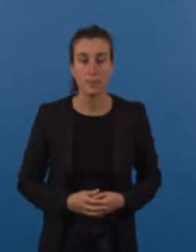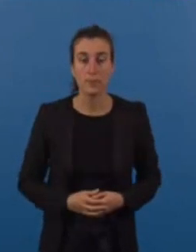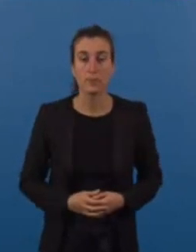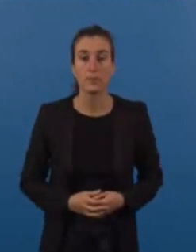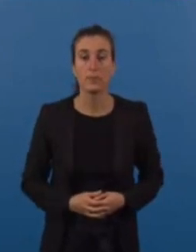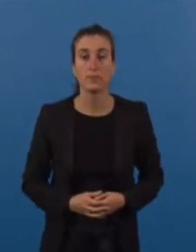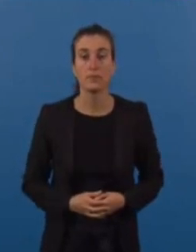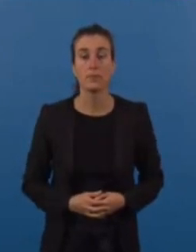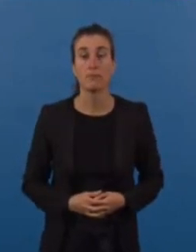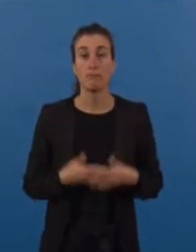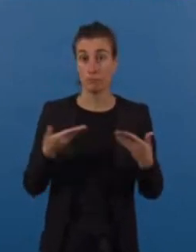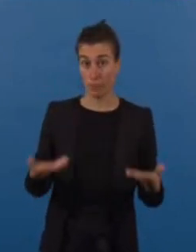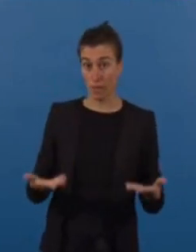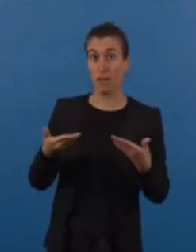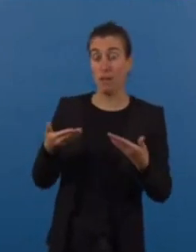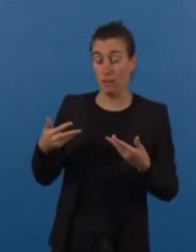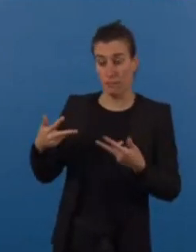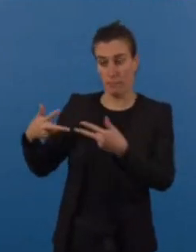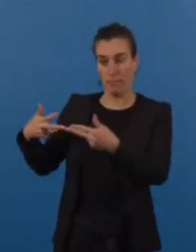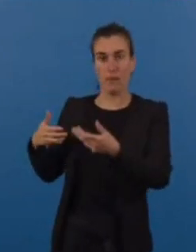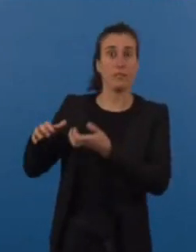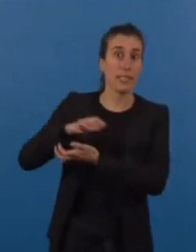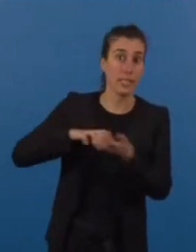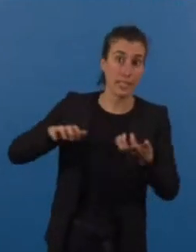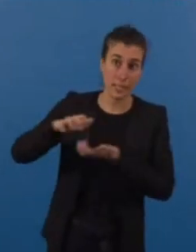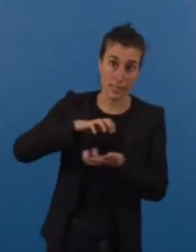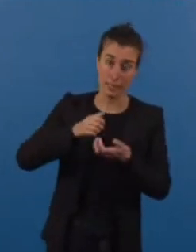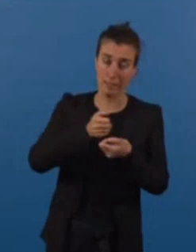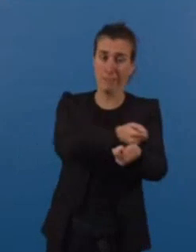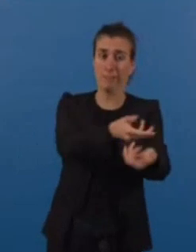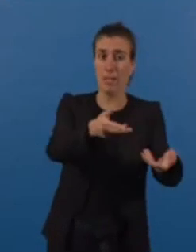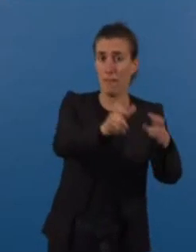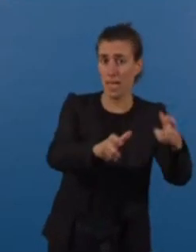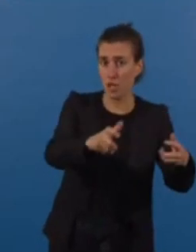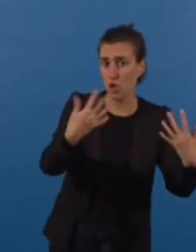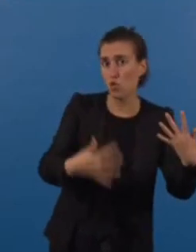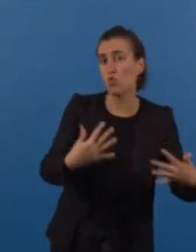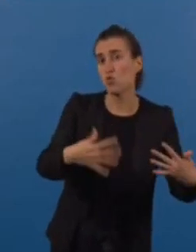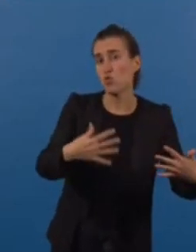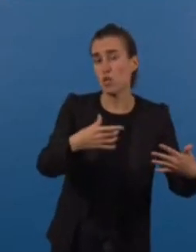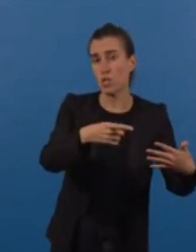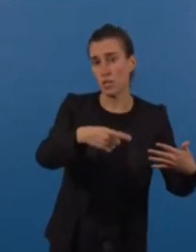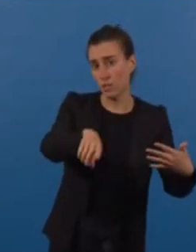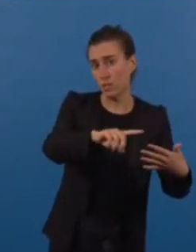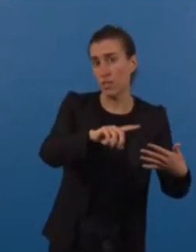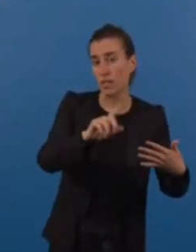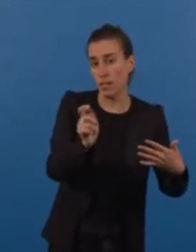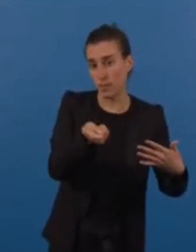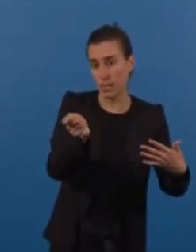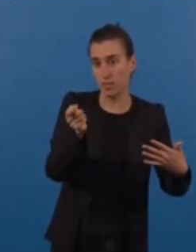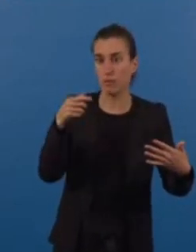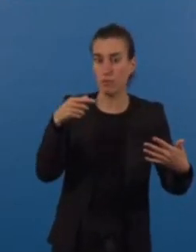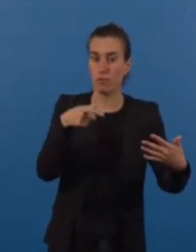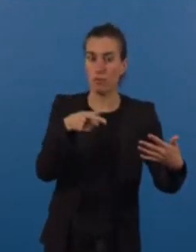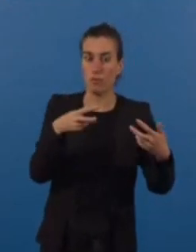un contexte de crise qui touche un grand nombre de nos concitoyens, sensibles également lorsque nous touchons au prix de ce bien commun